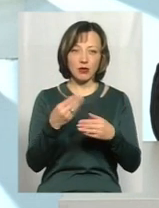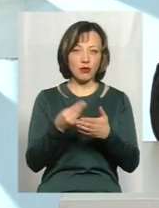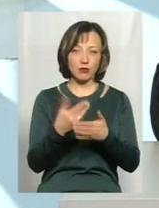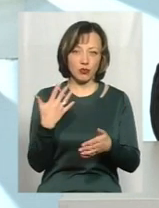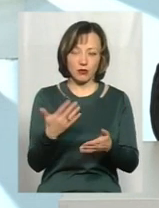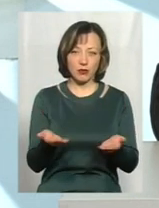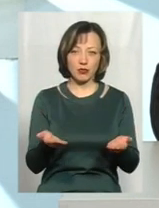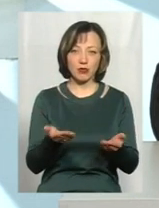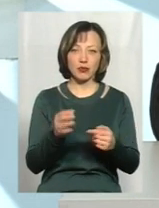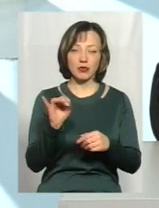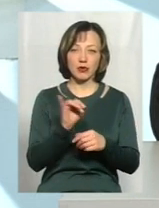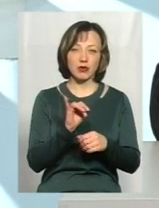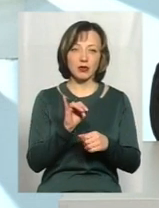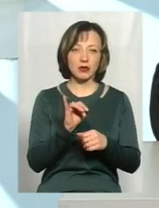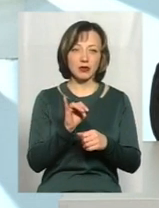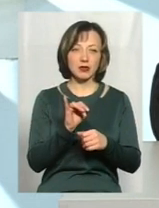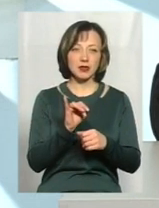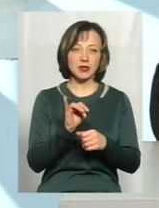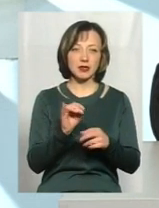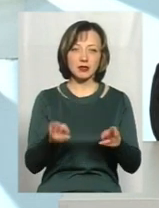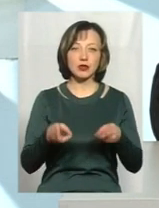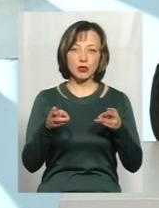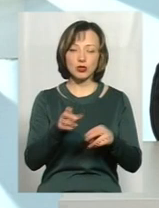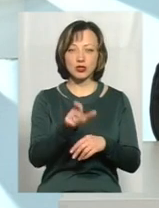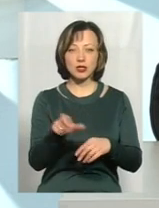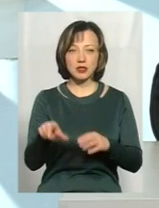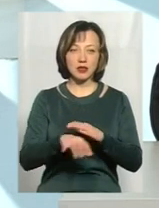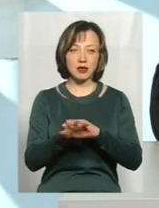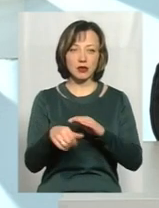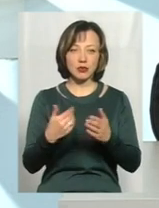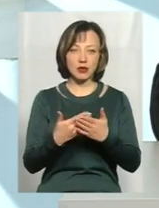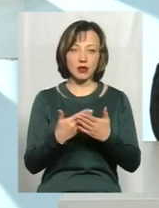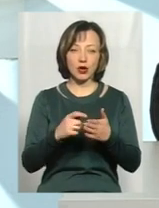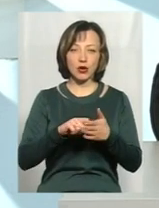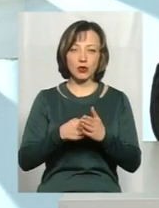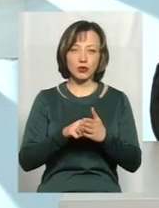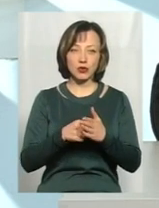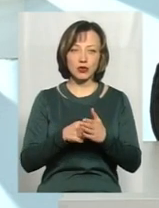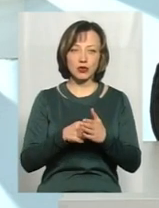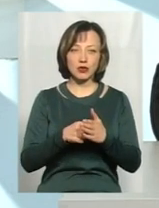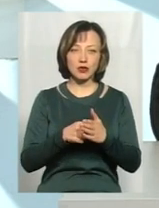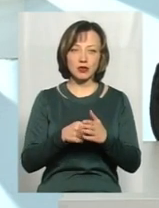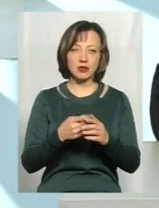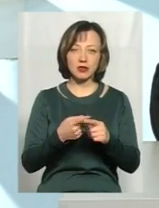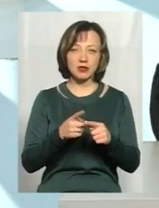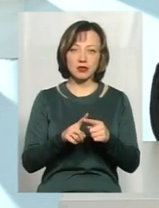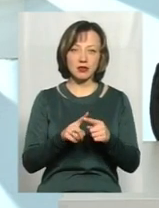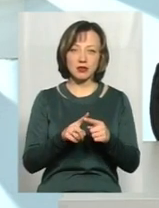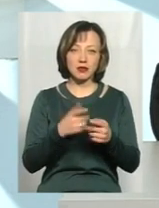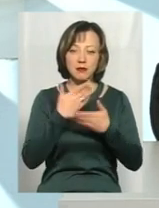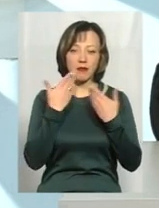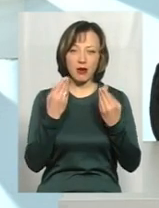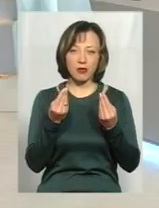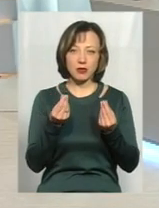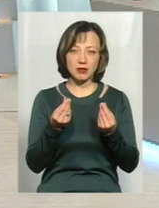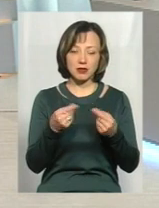значних коштів, і такі злочинці, які крадуть ключі, чи домкрати, вони навіть не мають